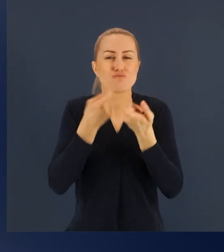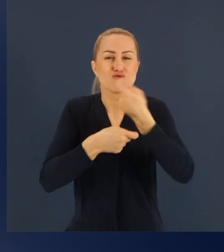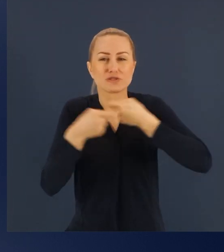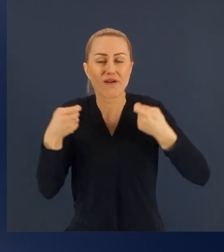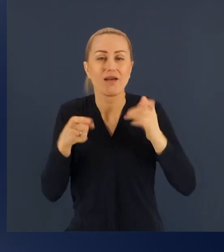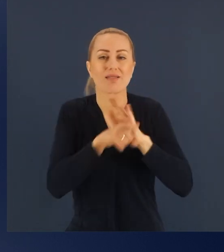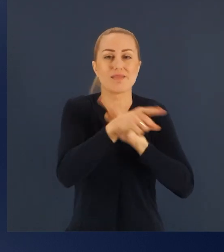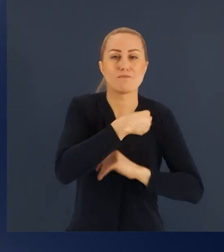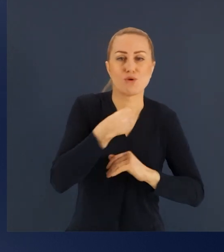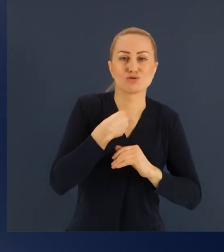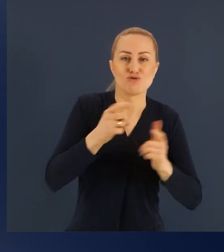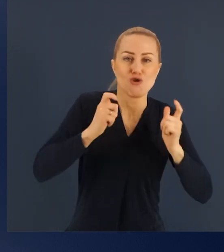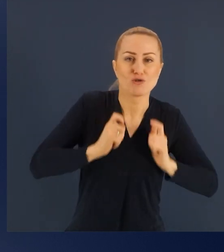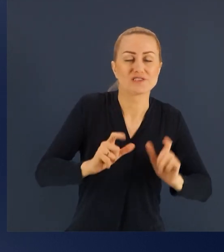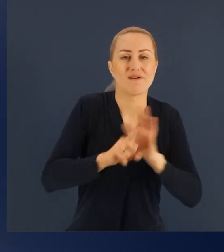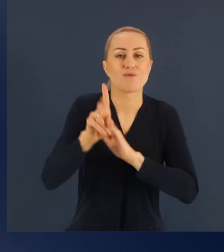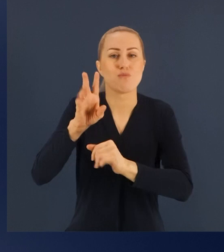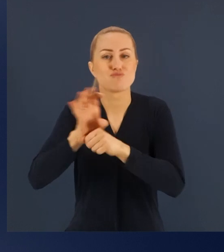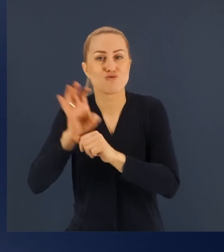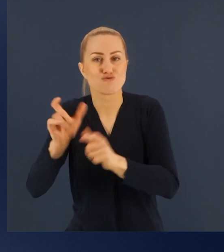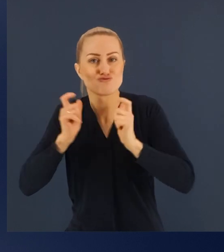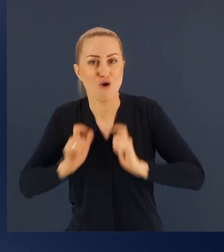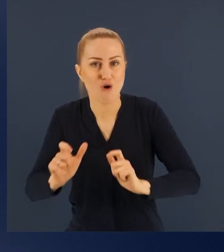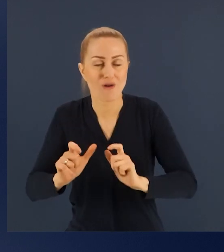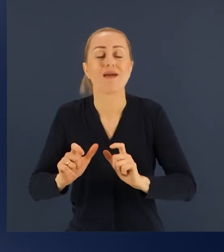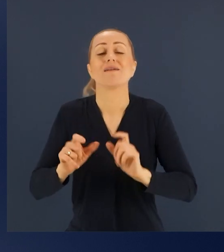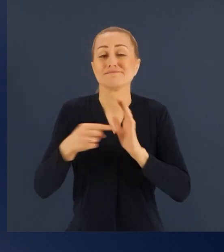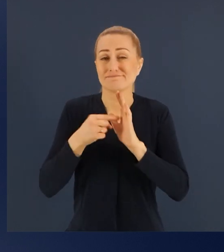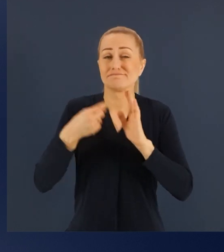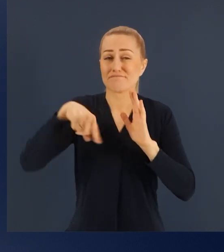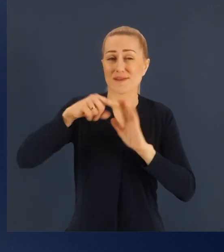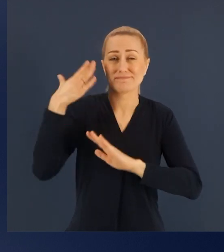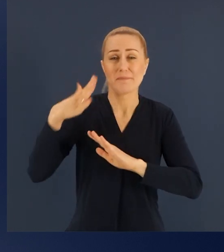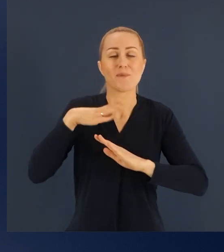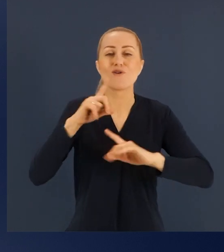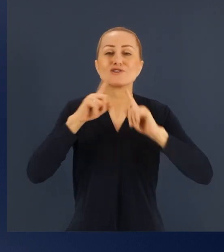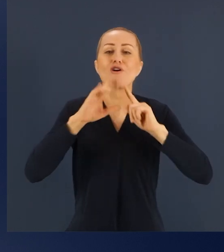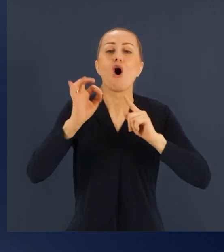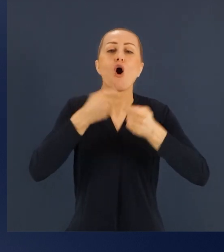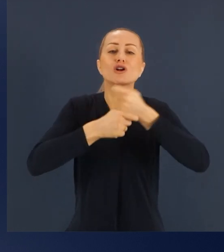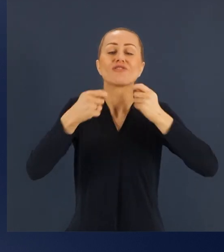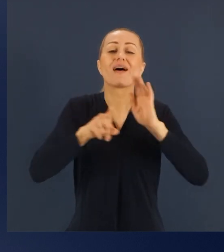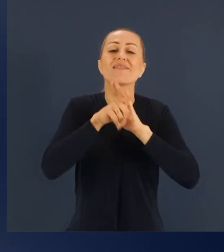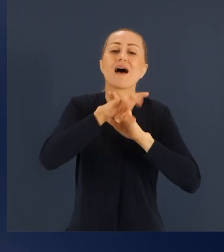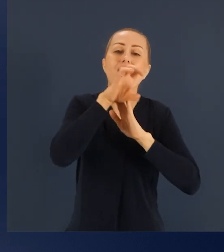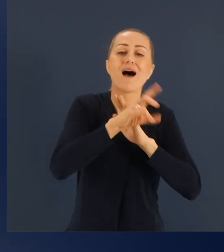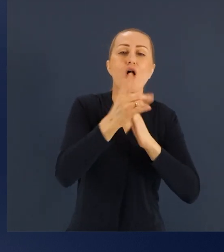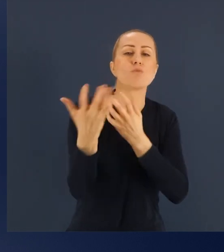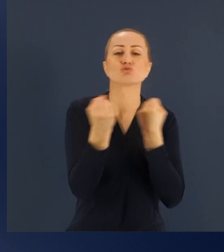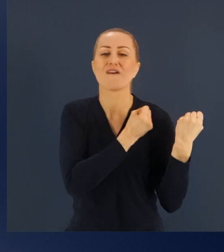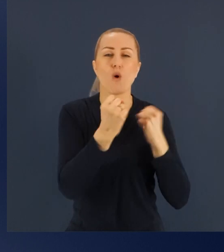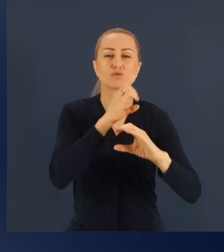rozmawialiśmy o rozwiązaniach dla branży przewozu autokarowych. W ostatnich dniach odbywały